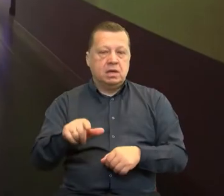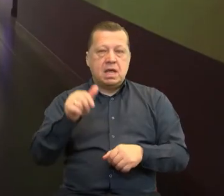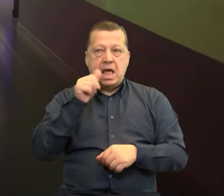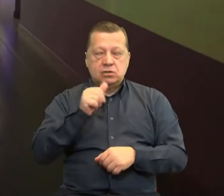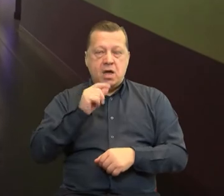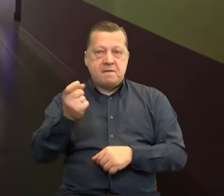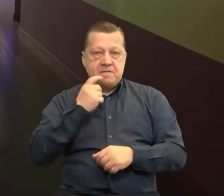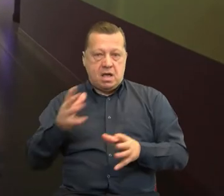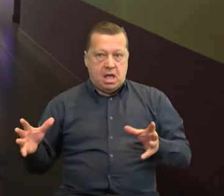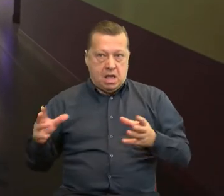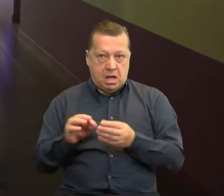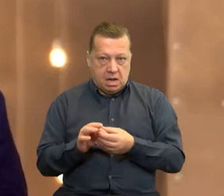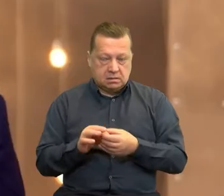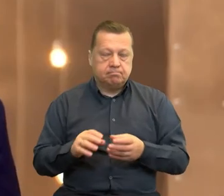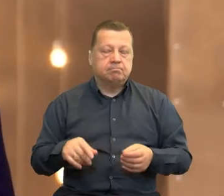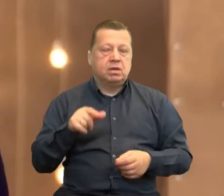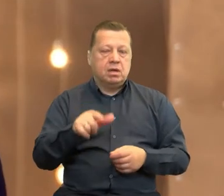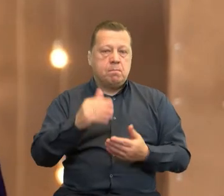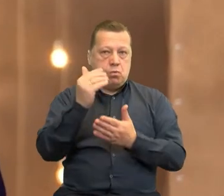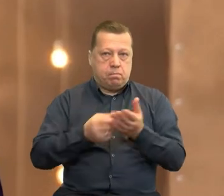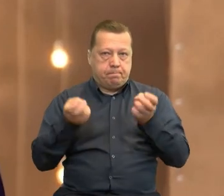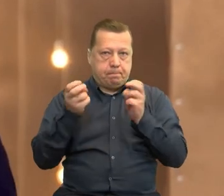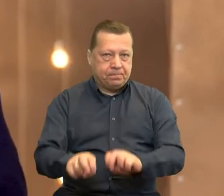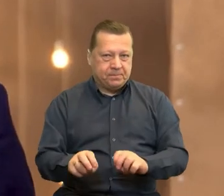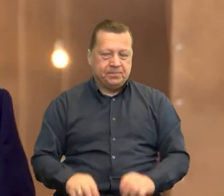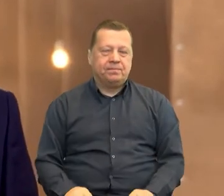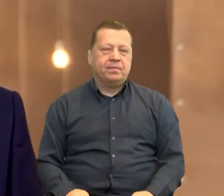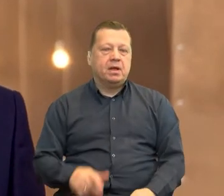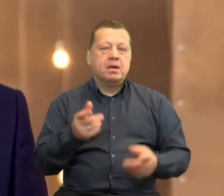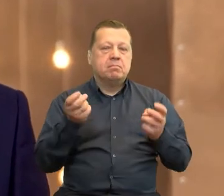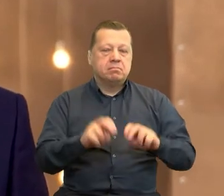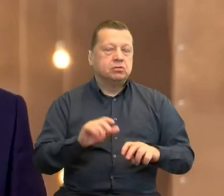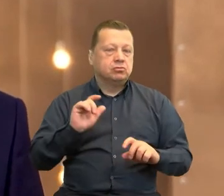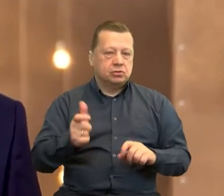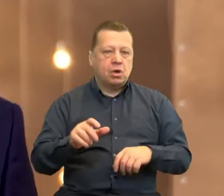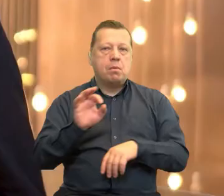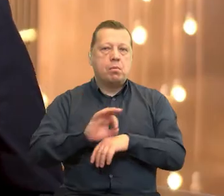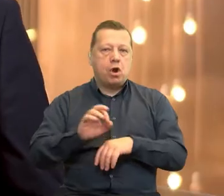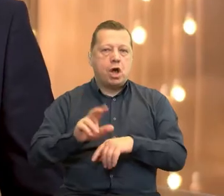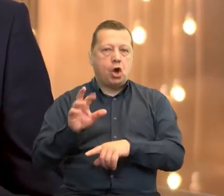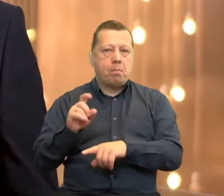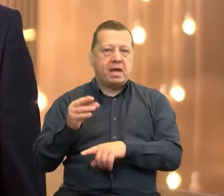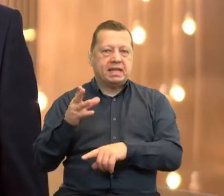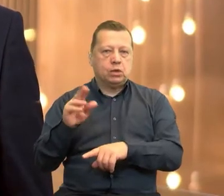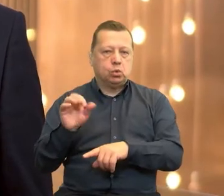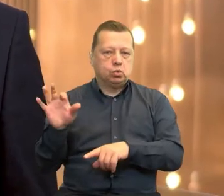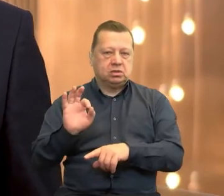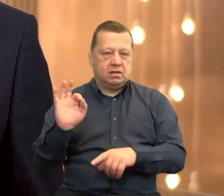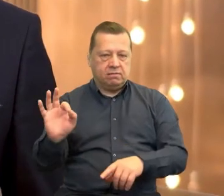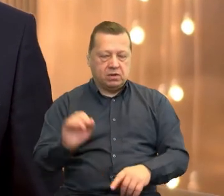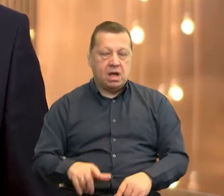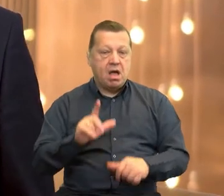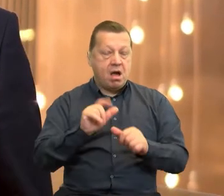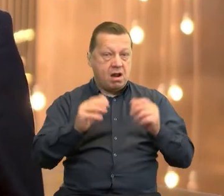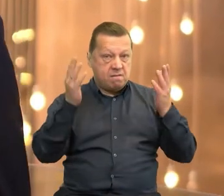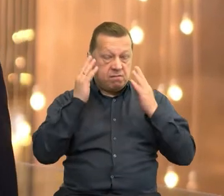Finlandii opracowaliśmy i wdrożyliśmy program bazujący na danych projektu Copernicus. Ale wiedza techniczna to nie